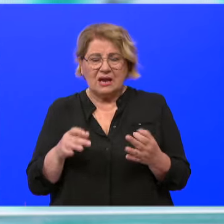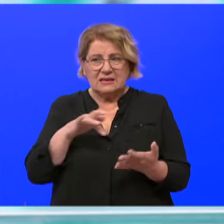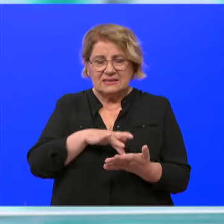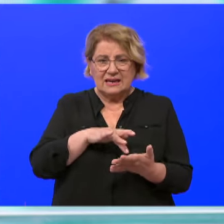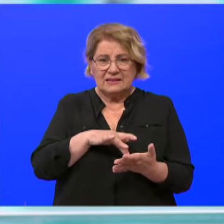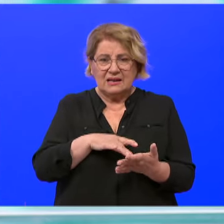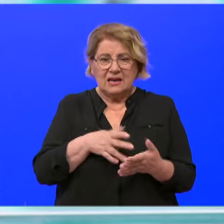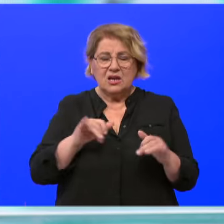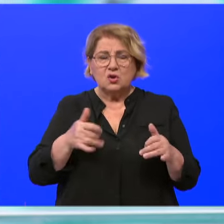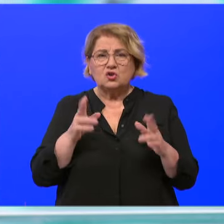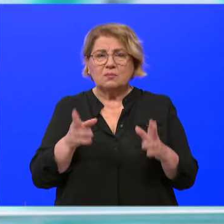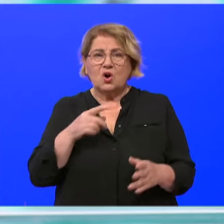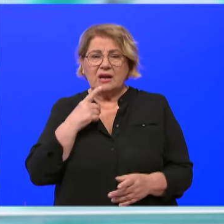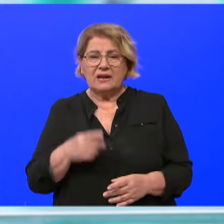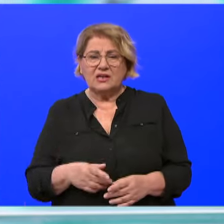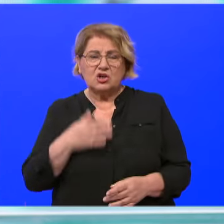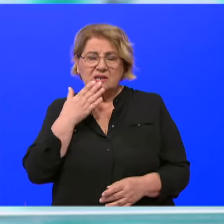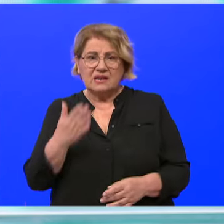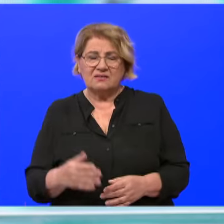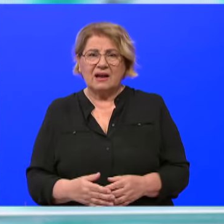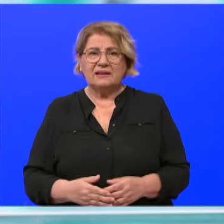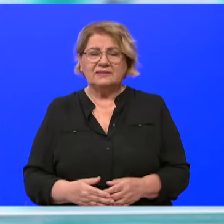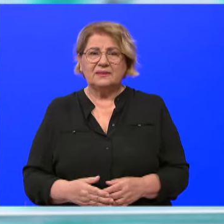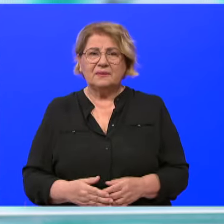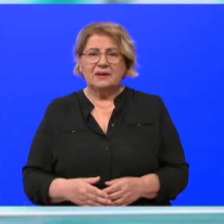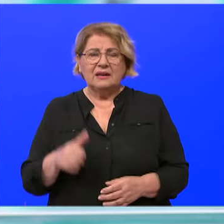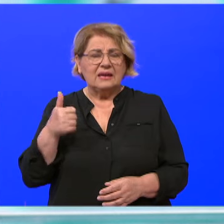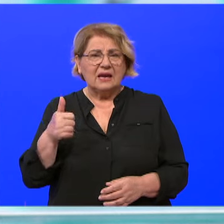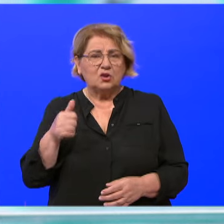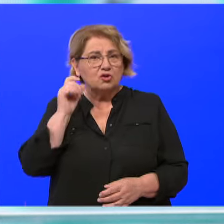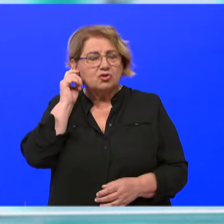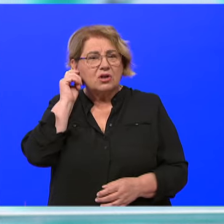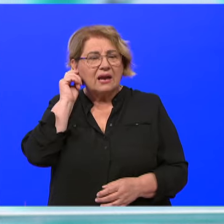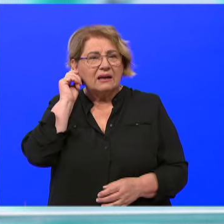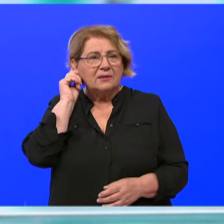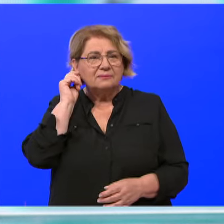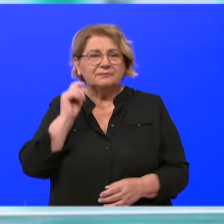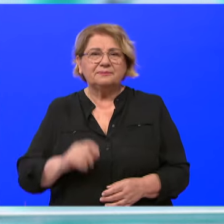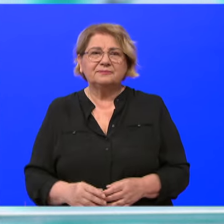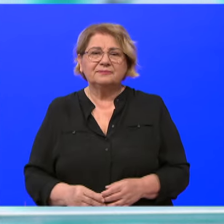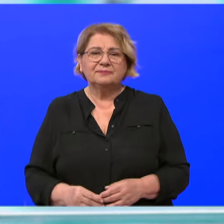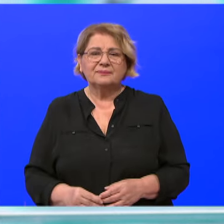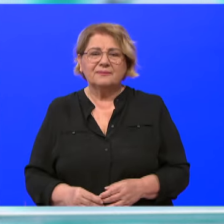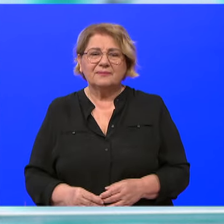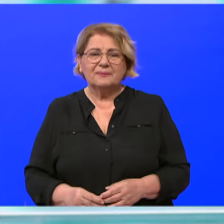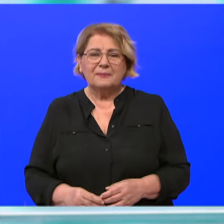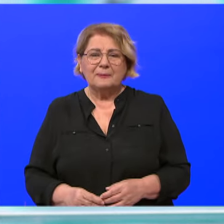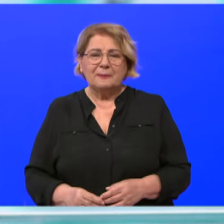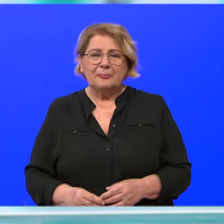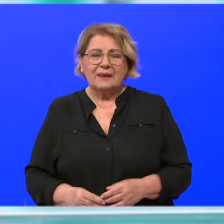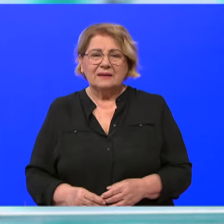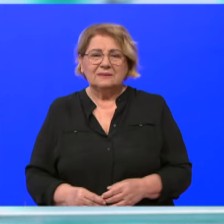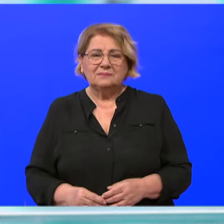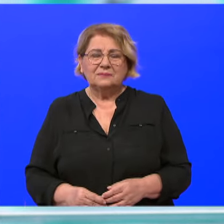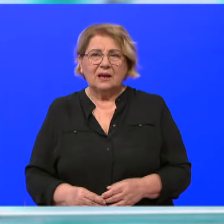još jedno moram spomenuti, zahvaliti se jednoj divnoj ženi koja ima